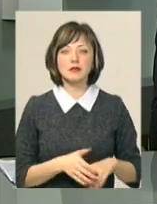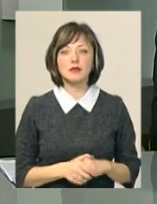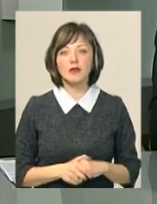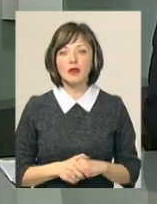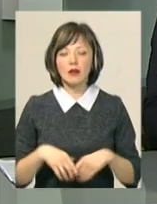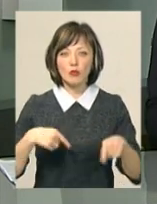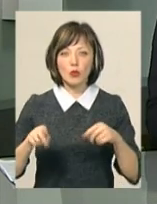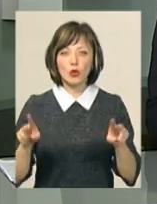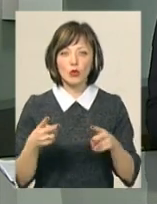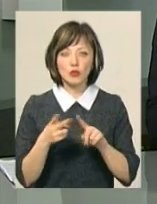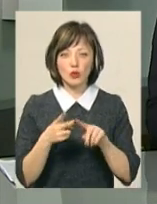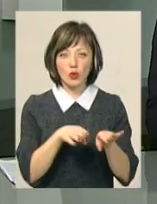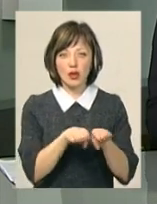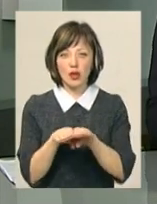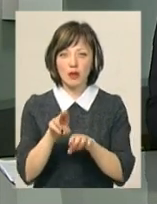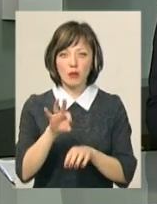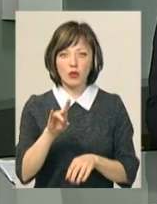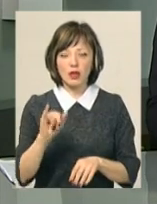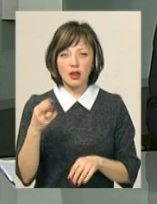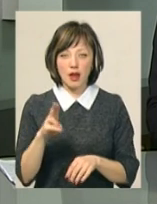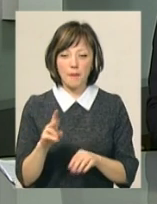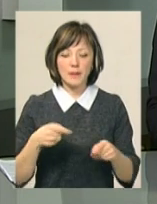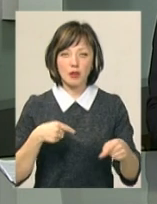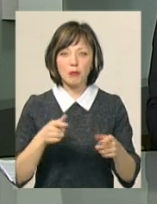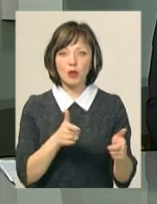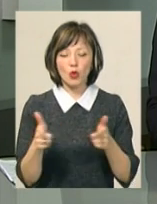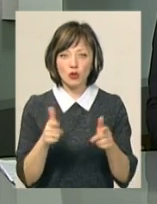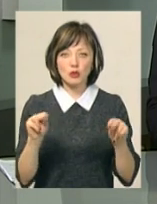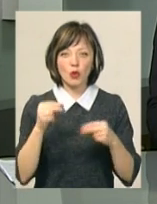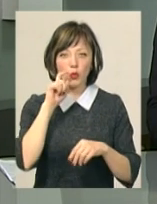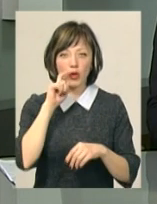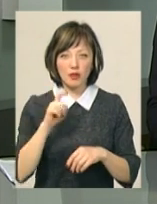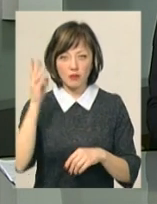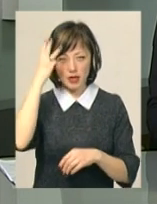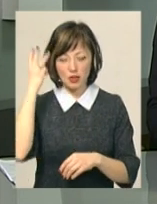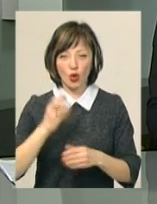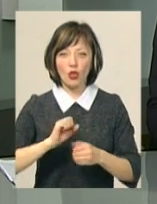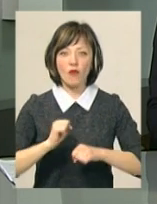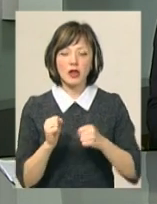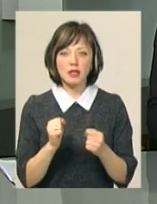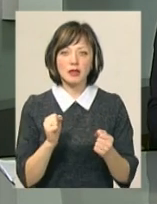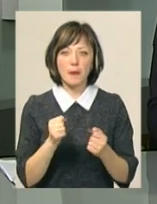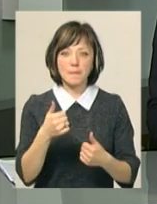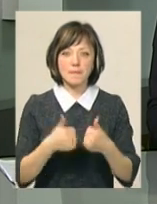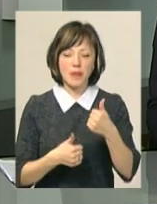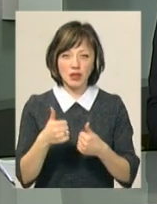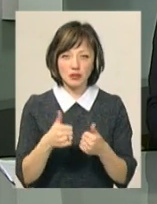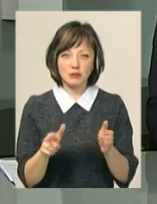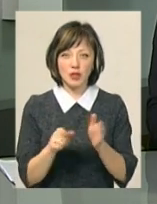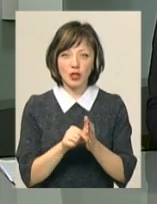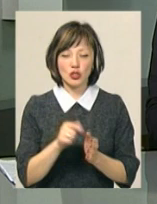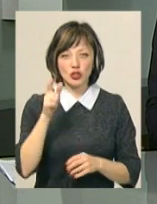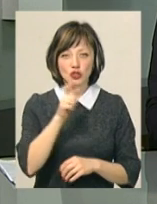Футбольний клуб Другої ліги «Поділля» у рамках підготовки до чемпіонату України провів у Хмельницькому товариський матч із Чортківським кристалом.